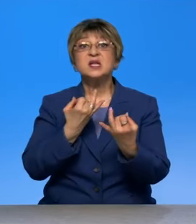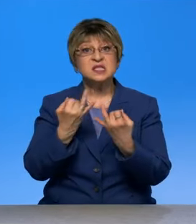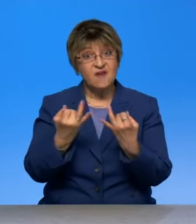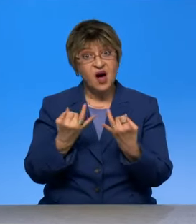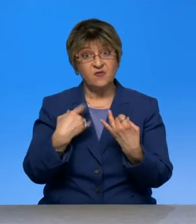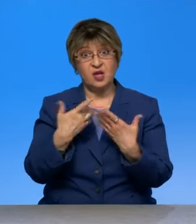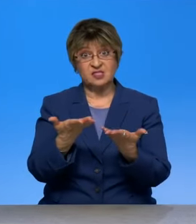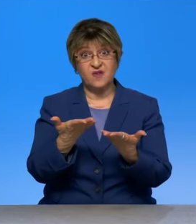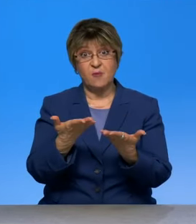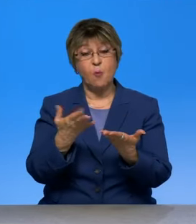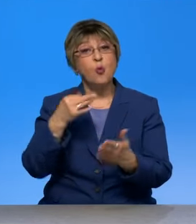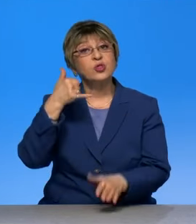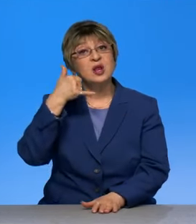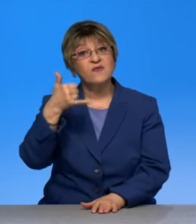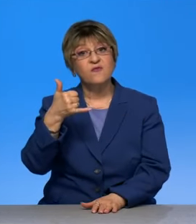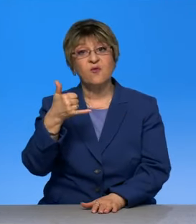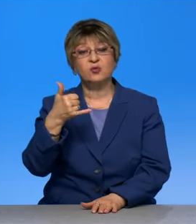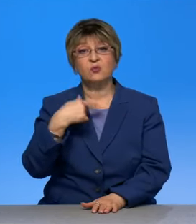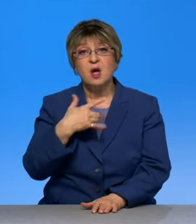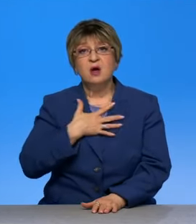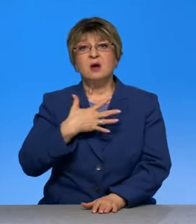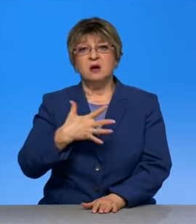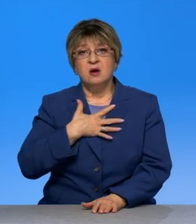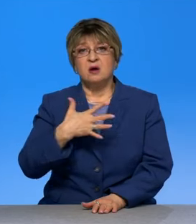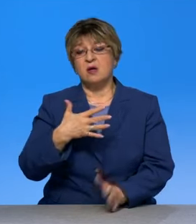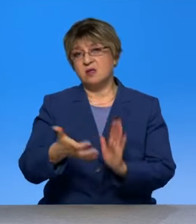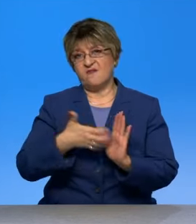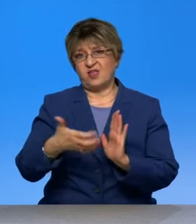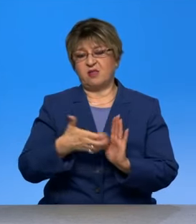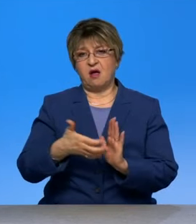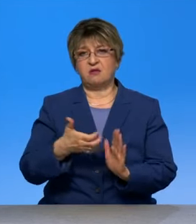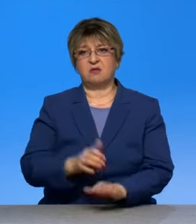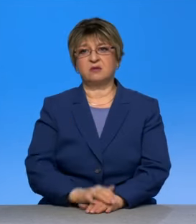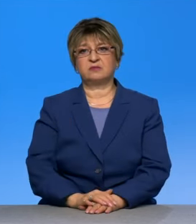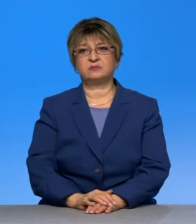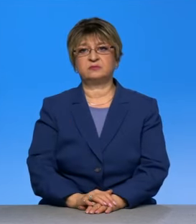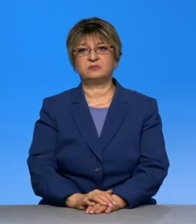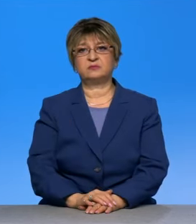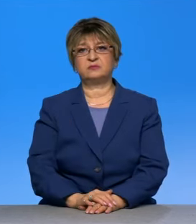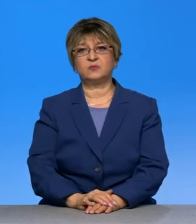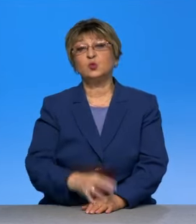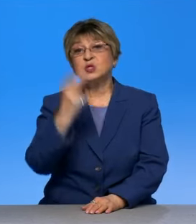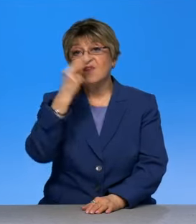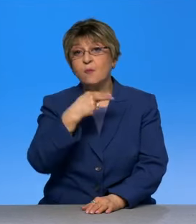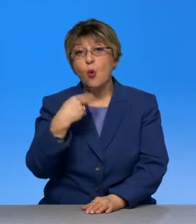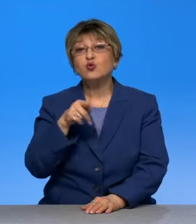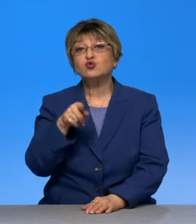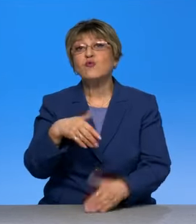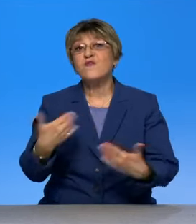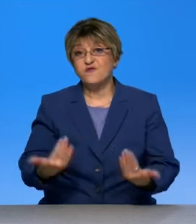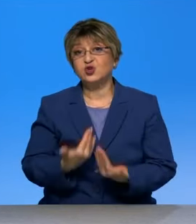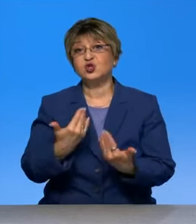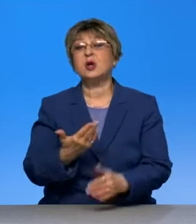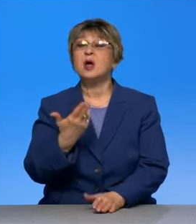я по телефону разговариваю с одышкой. Чувствуете, да, слышно? Ну, слава богу, что вы выкарабкались, потому что